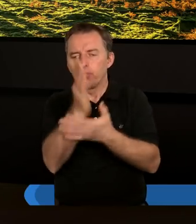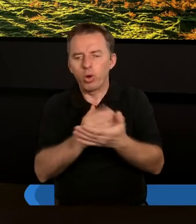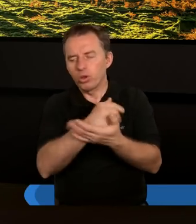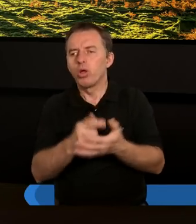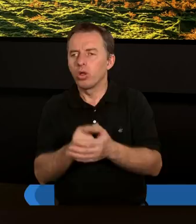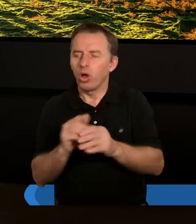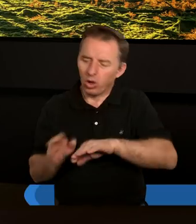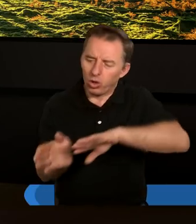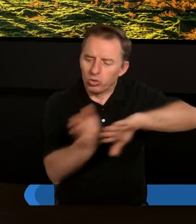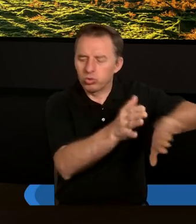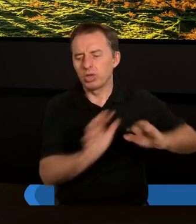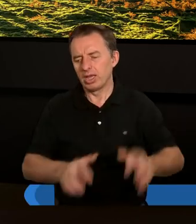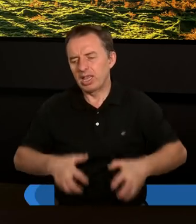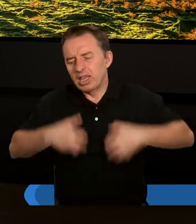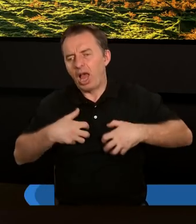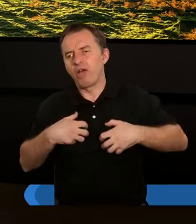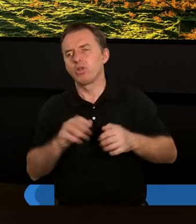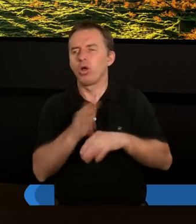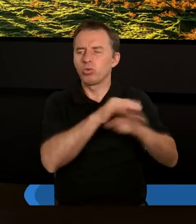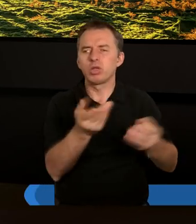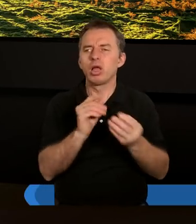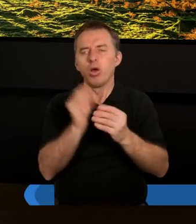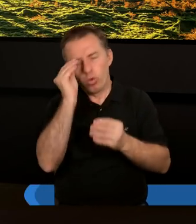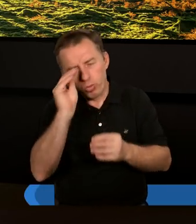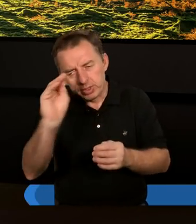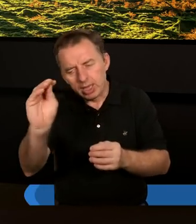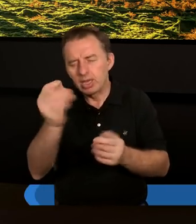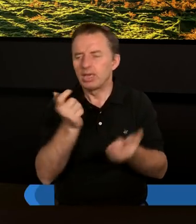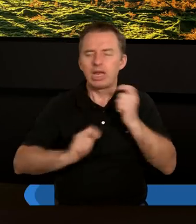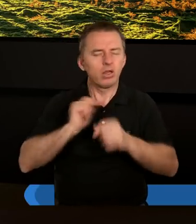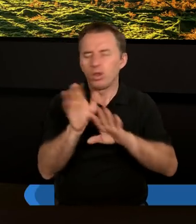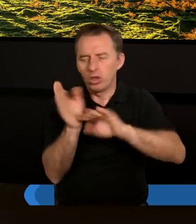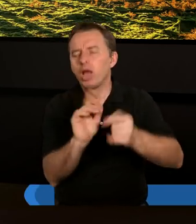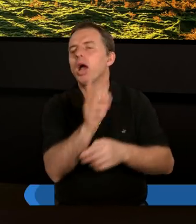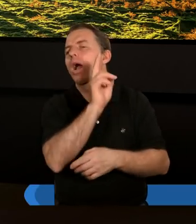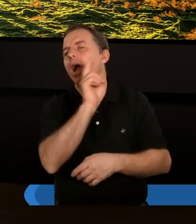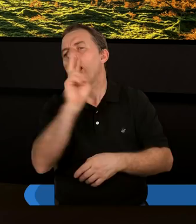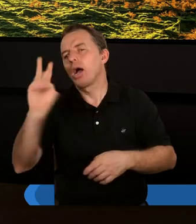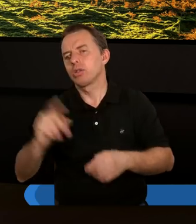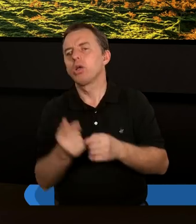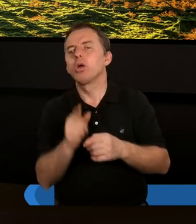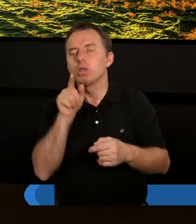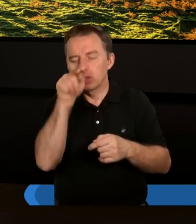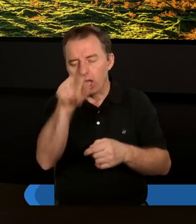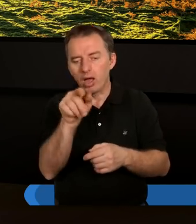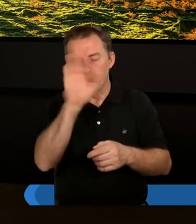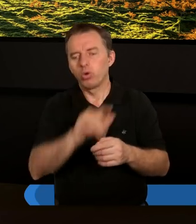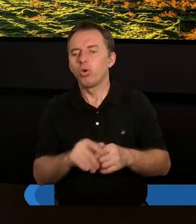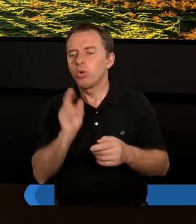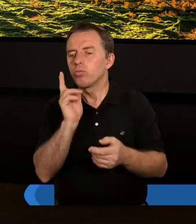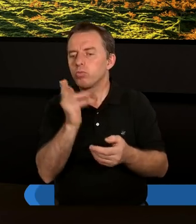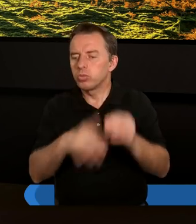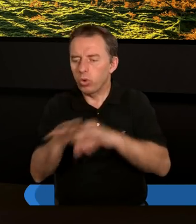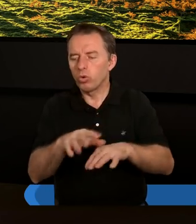odłóżcie zawiść, odłóżcie jakieś wywyższanie się wzajemne, bo w każdym różnie przejawia się Pan Bóg ku